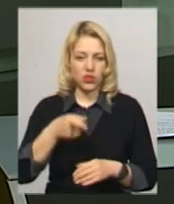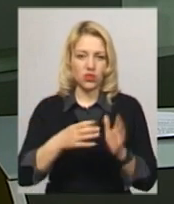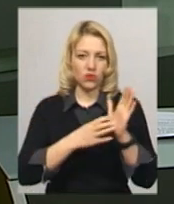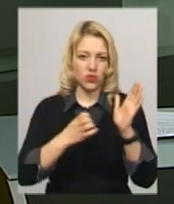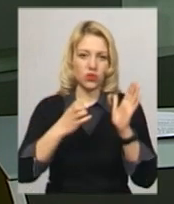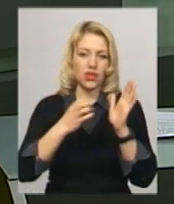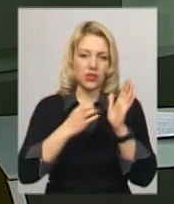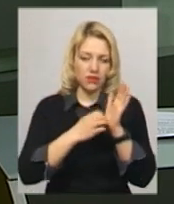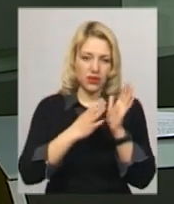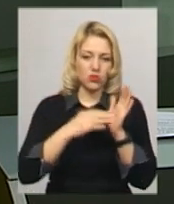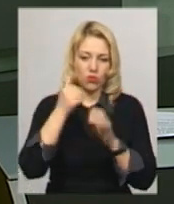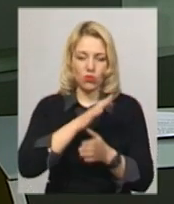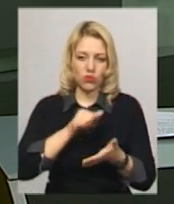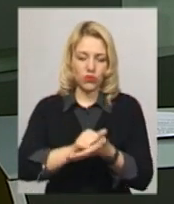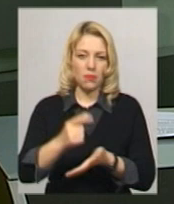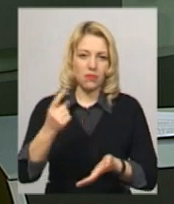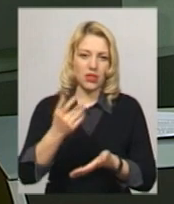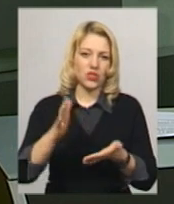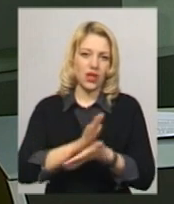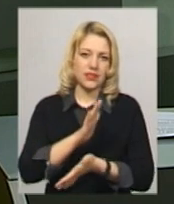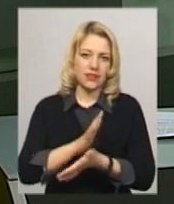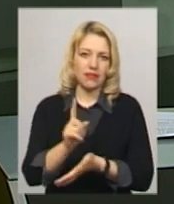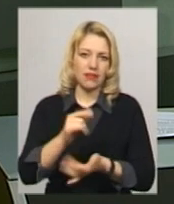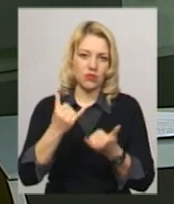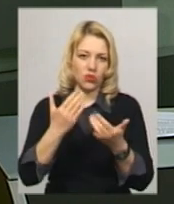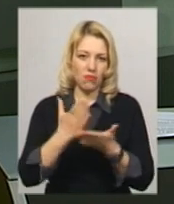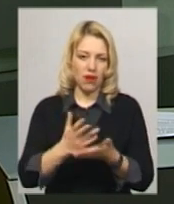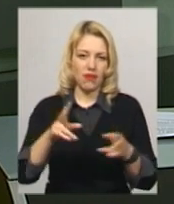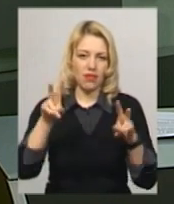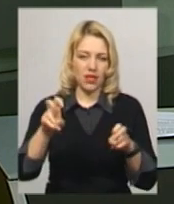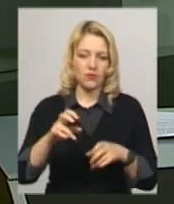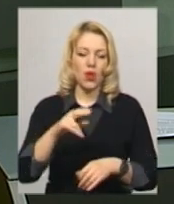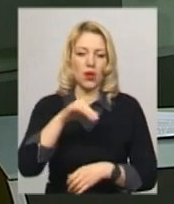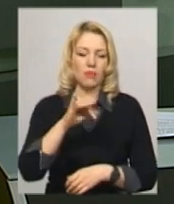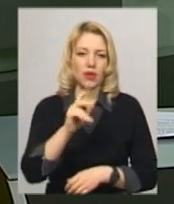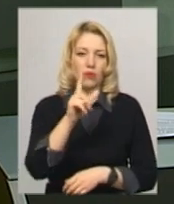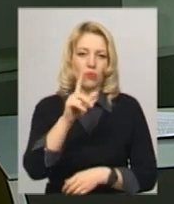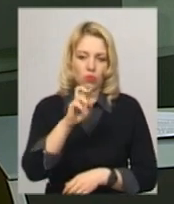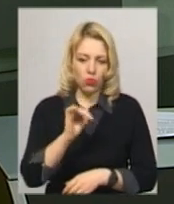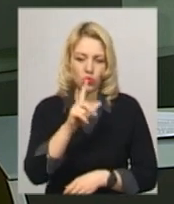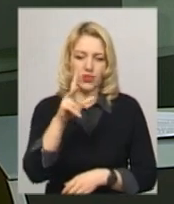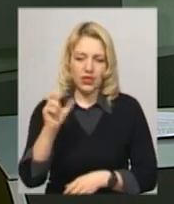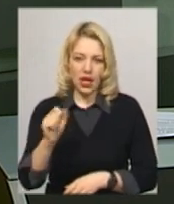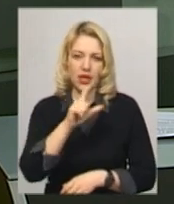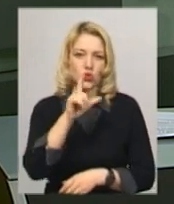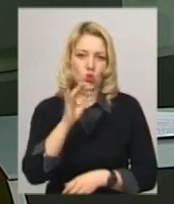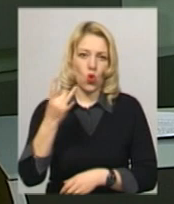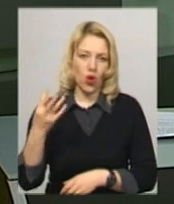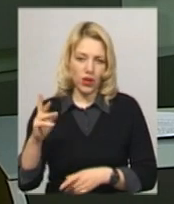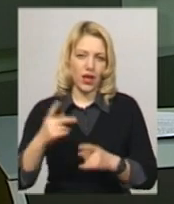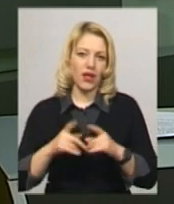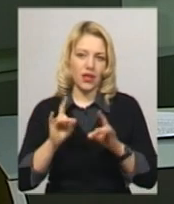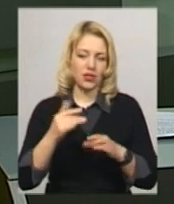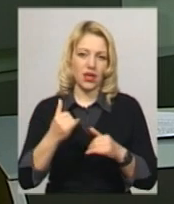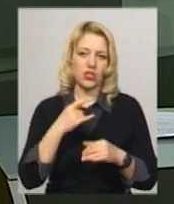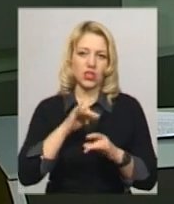-му вийшов у друк перший випуск газети, яка зараз має назву «Прибузька зоря». Сьогодні це районна газета, яка, каже її редактор